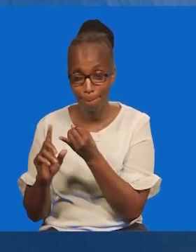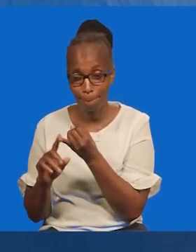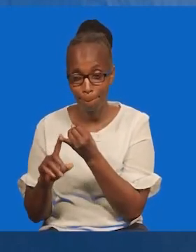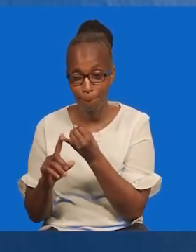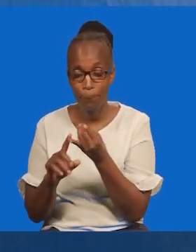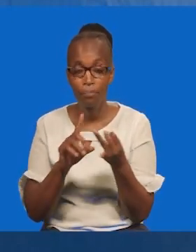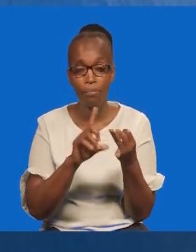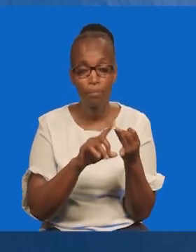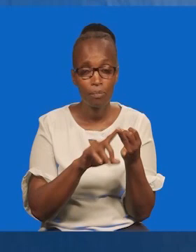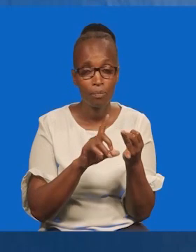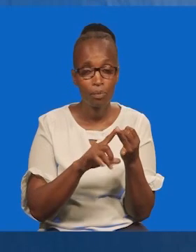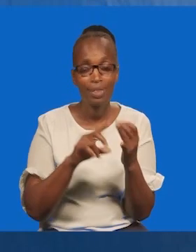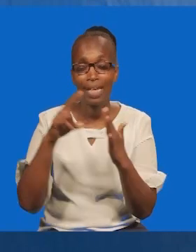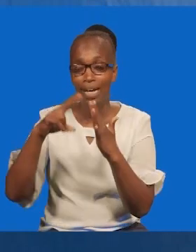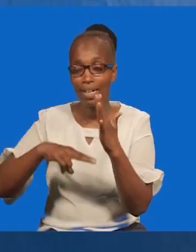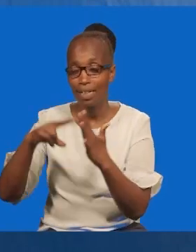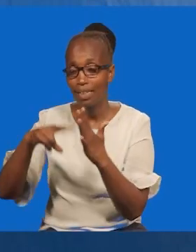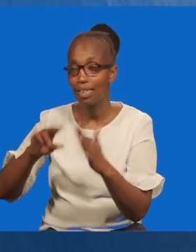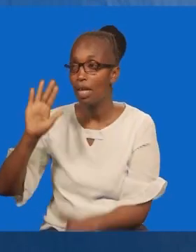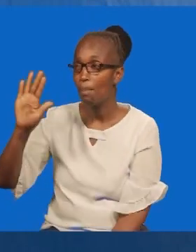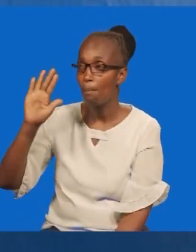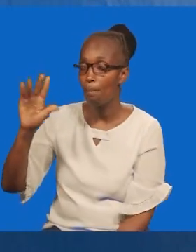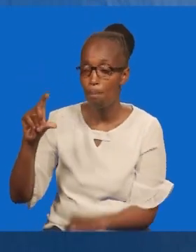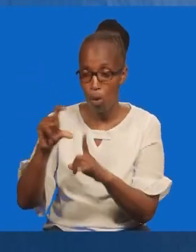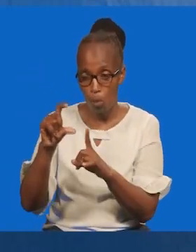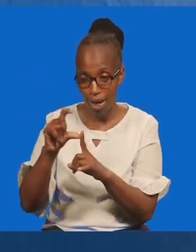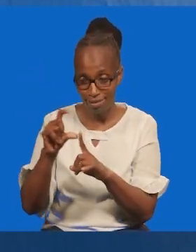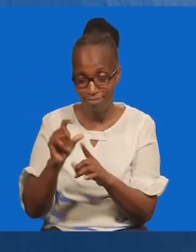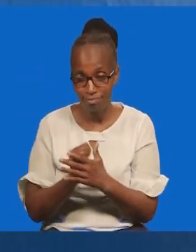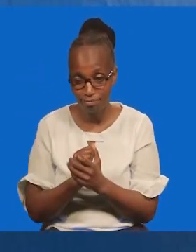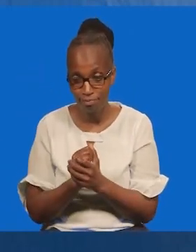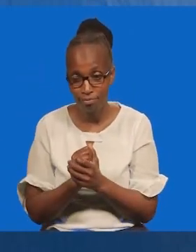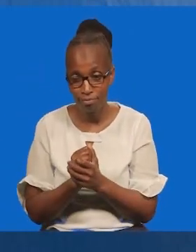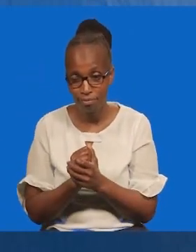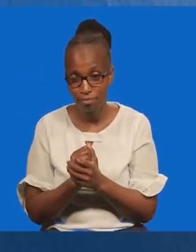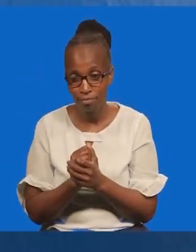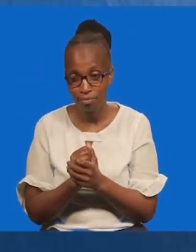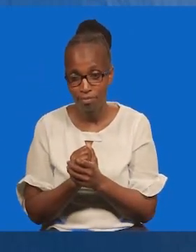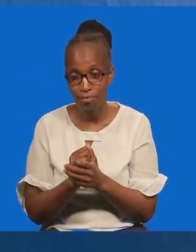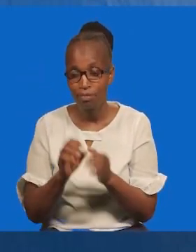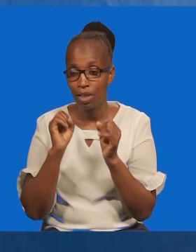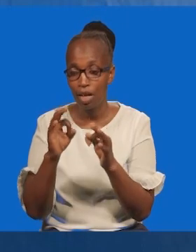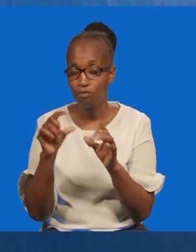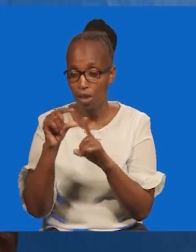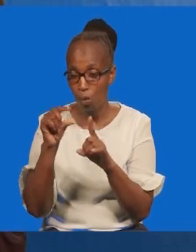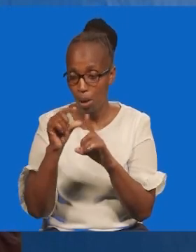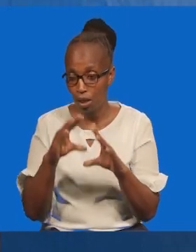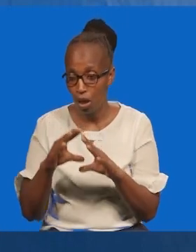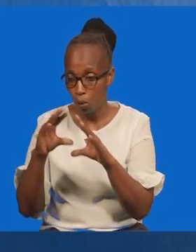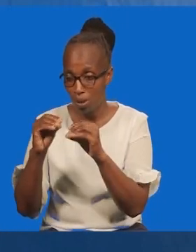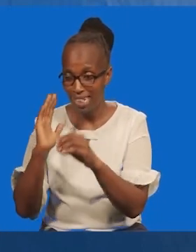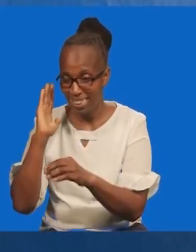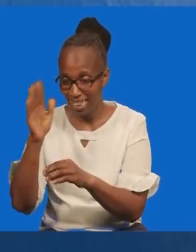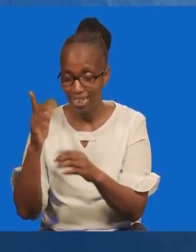Ia ni jia moja. Jia pili. Ni kusoma ndikolaki ambalo linapo enda katika mesha yetu ndani. Hapo unazidi